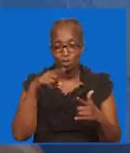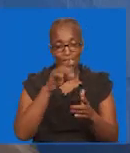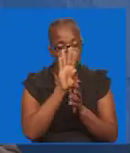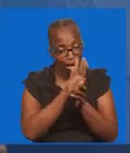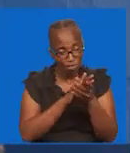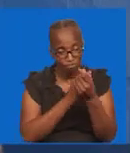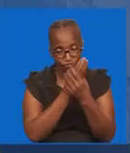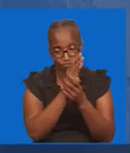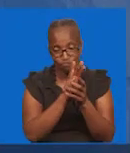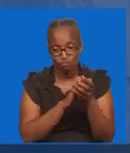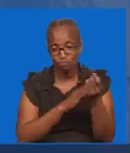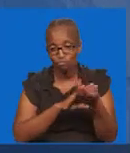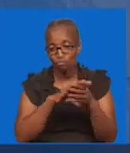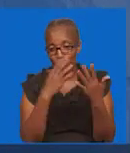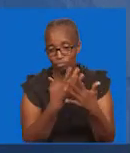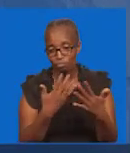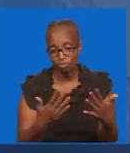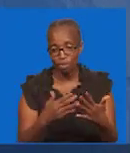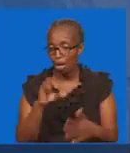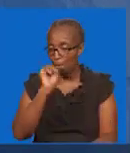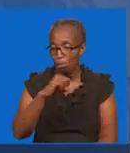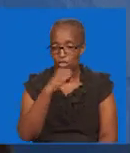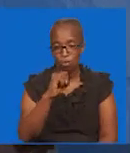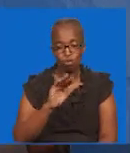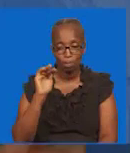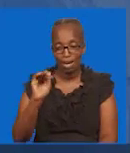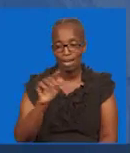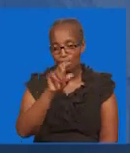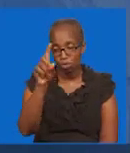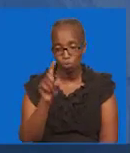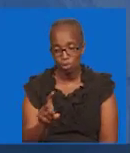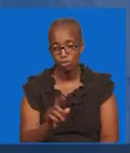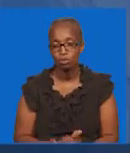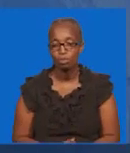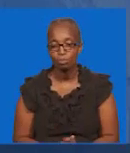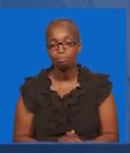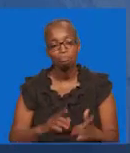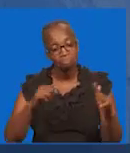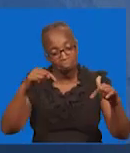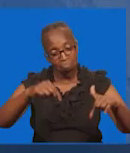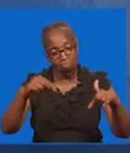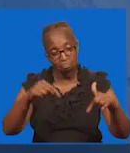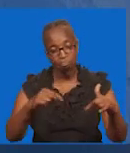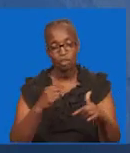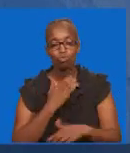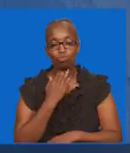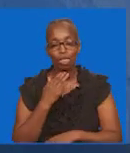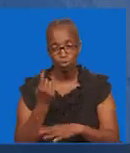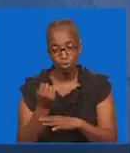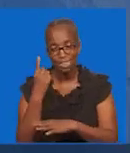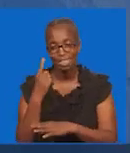mesalimisha Roho yako Na akuna kitu ambacho Utaulizwa Mutanzamaji Nataka